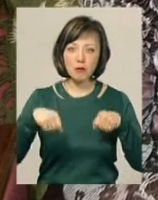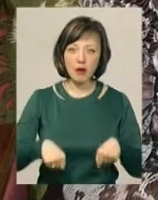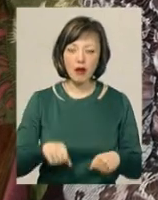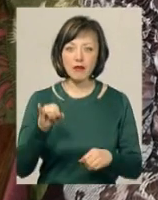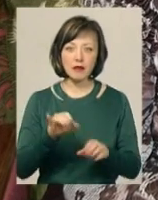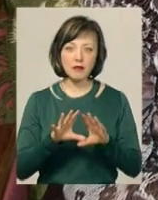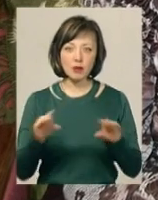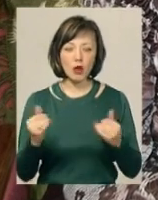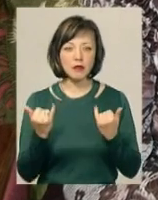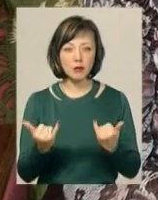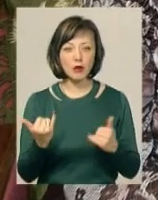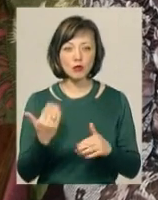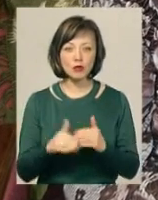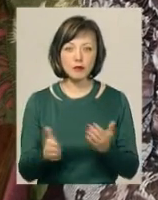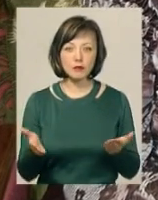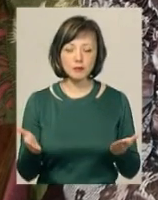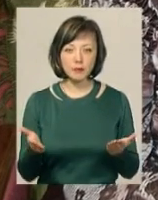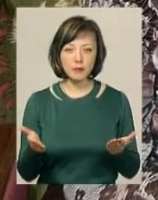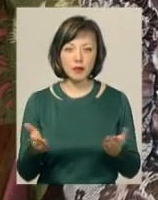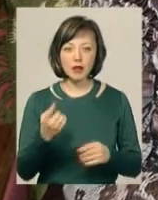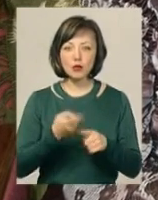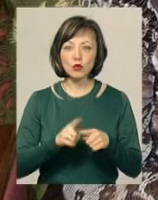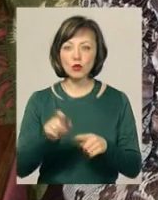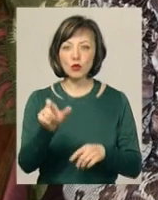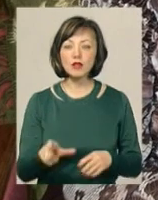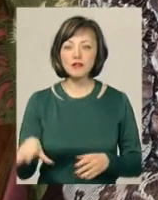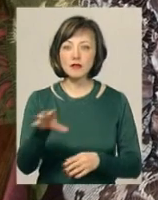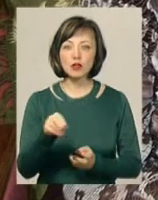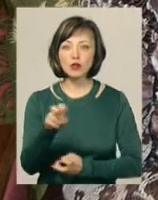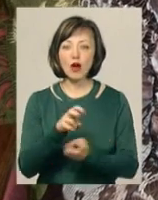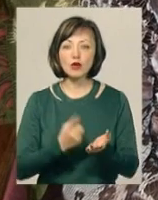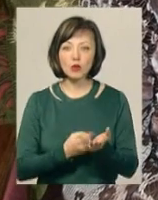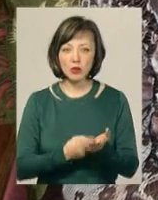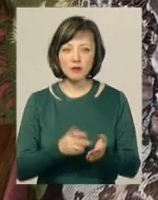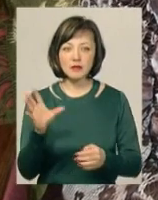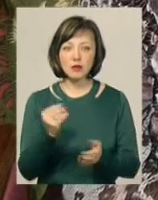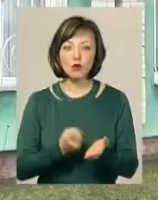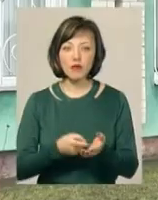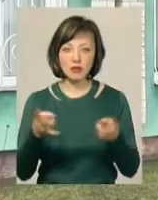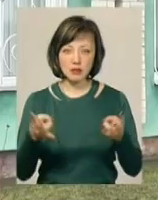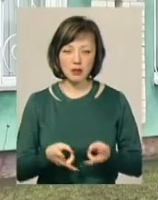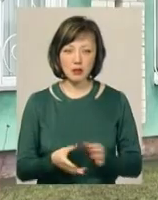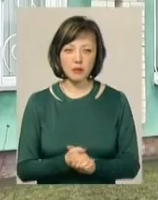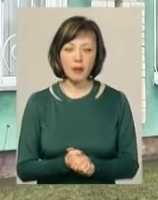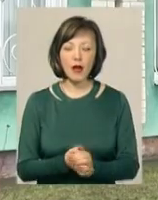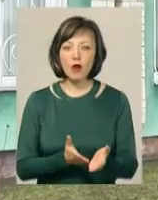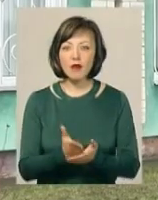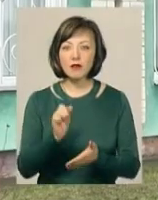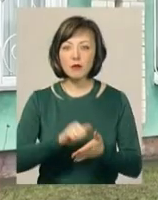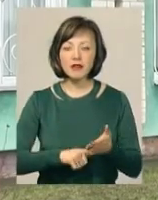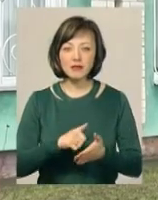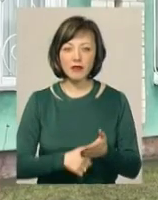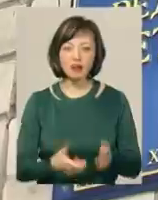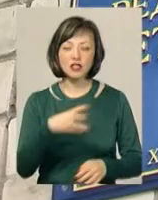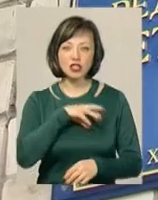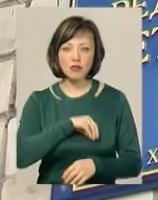І все. А тепер вже ту людину. Все шукають докази. Тож треба все довести. До версії вбивства з корисливих